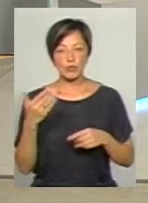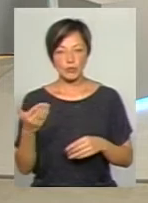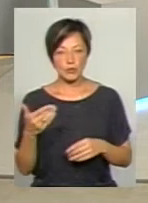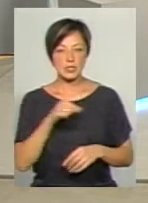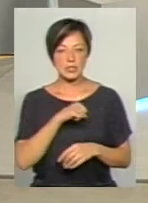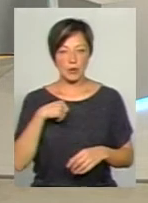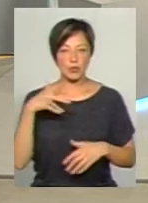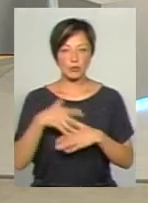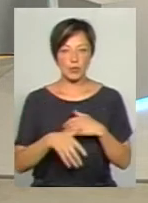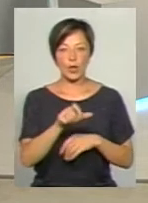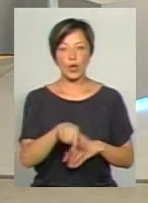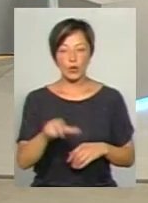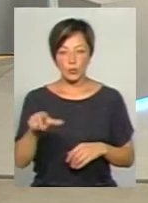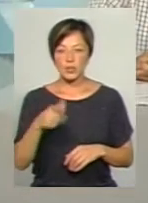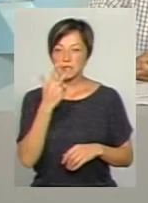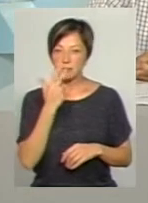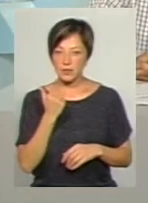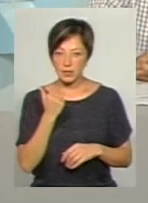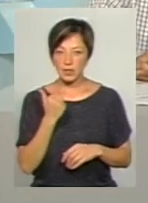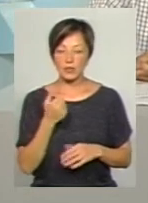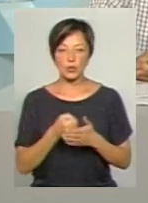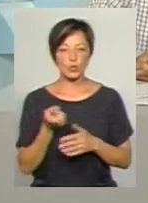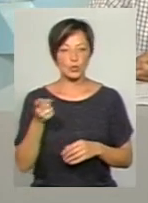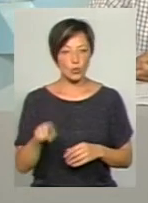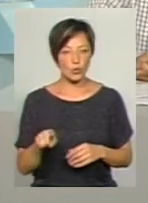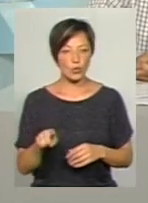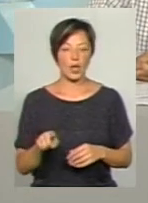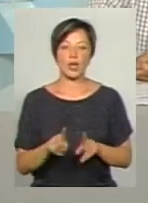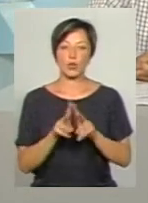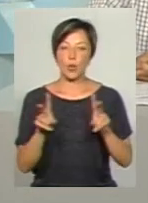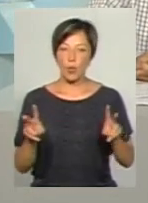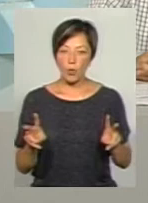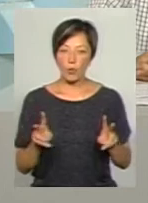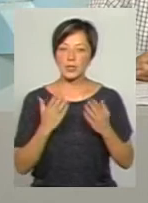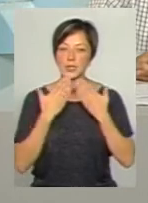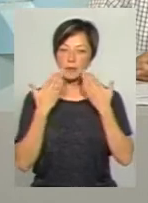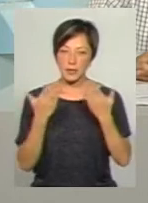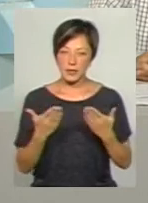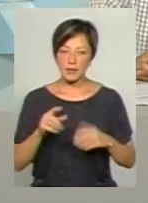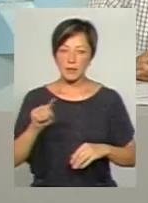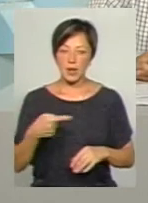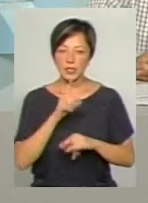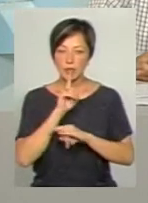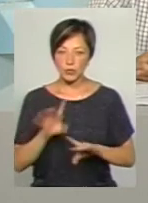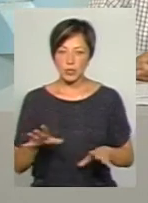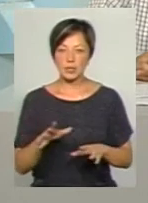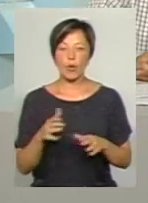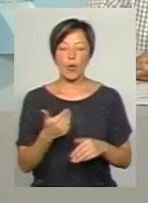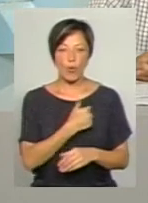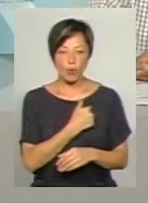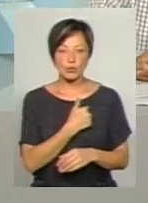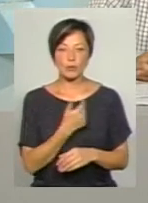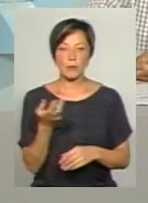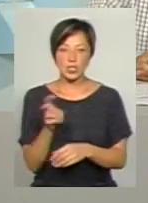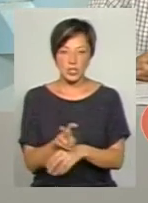сам розумієш, що люди звикли до того, що нікого вони запитувати, вимагати не будуть. Вони хочуть, щоб